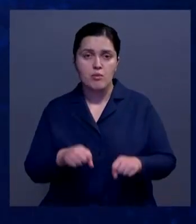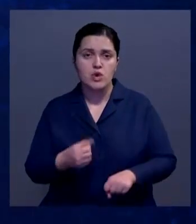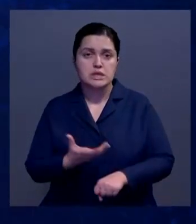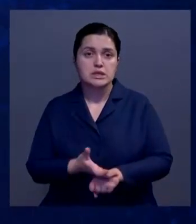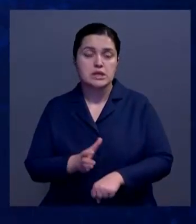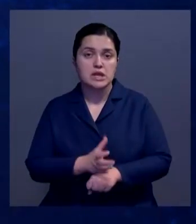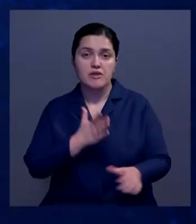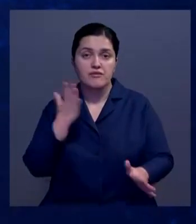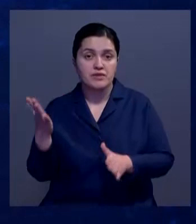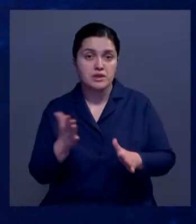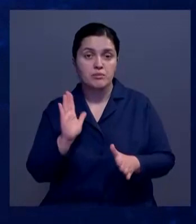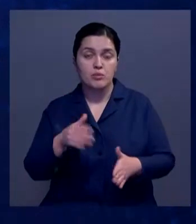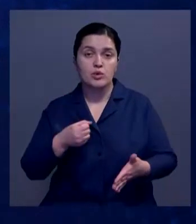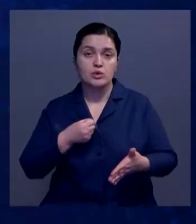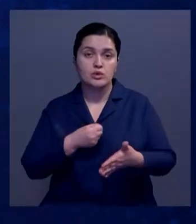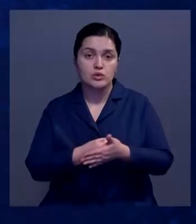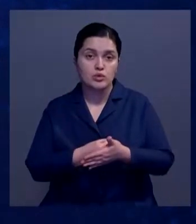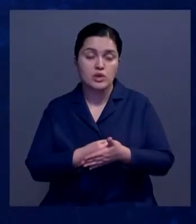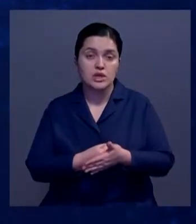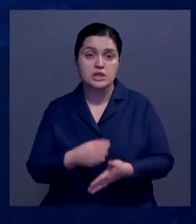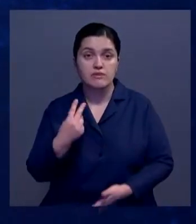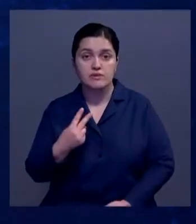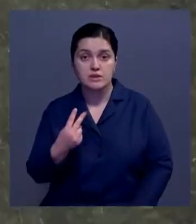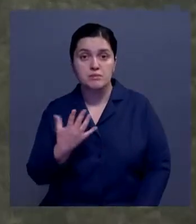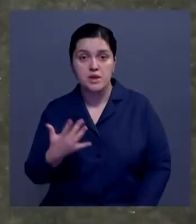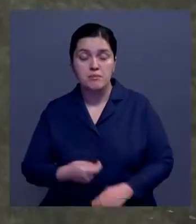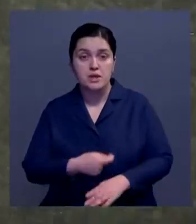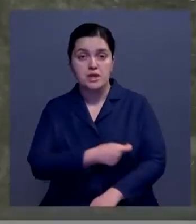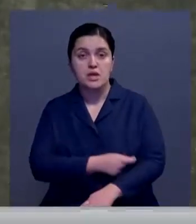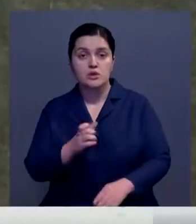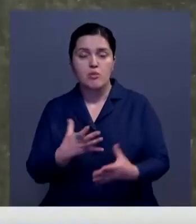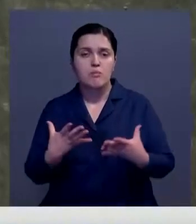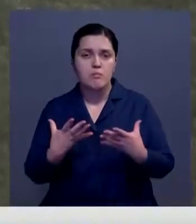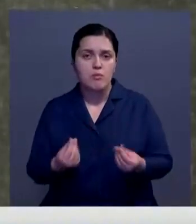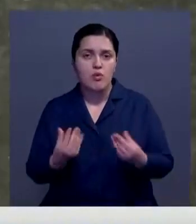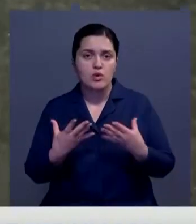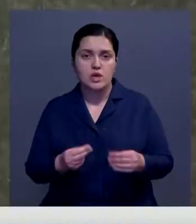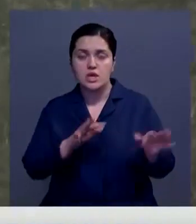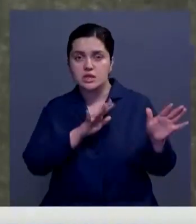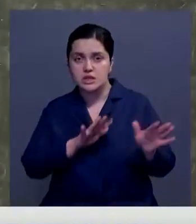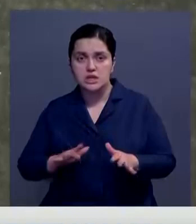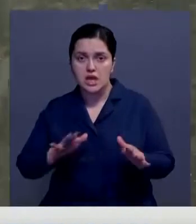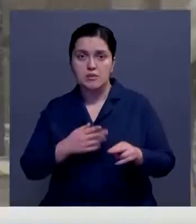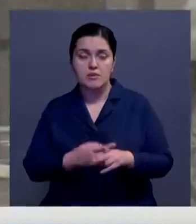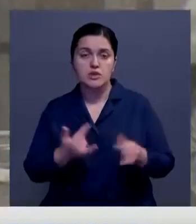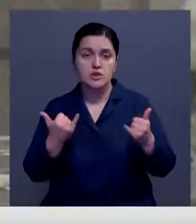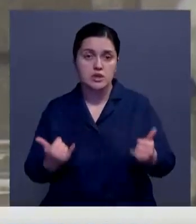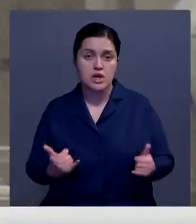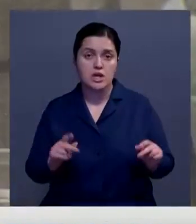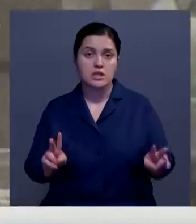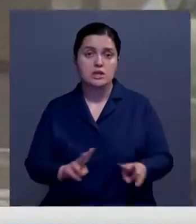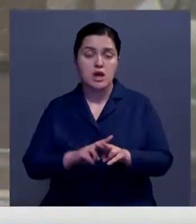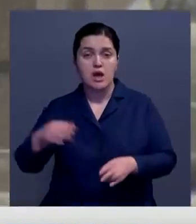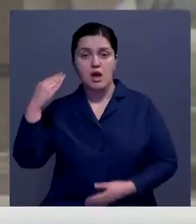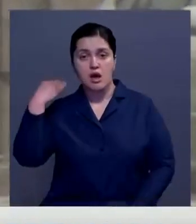возможен сильный ветер, порывы до 25 метров в секунду. Мокрый снег, метель сегодня в